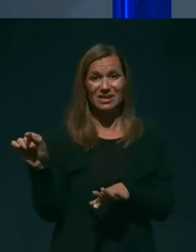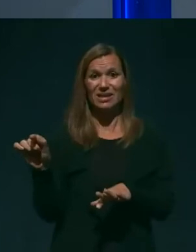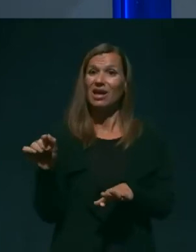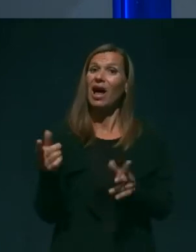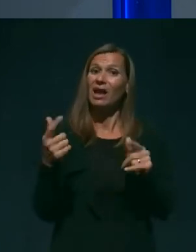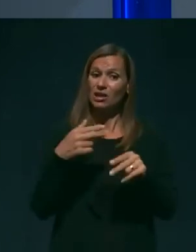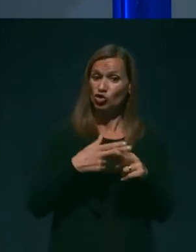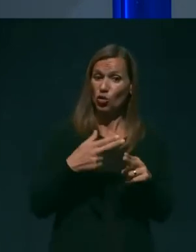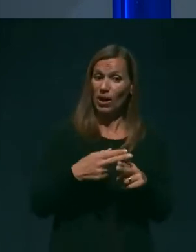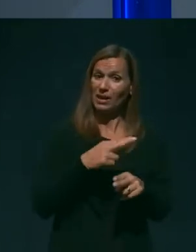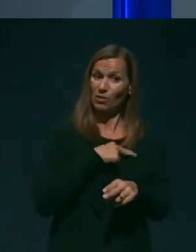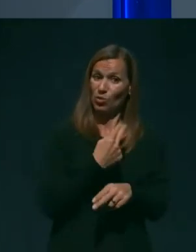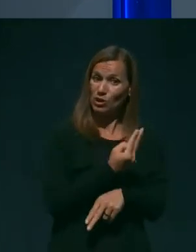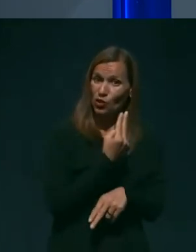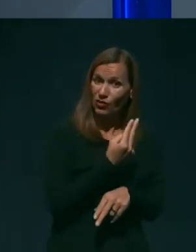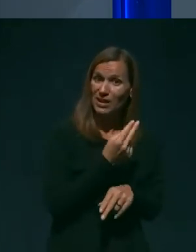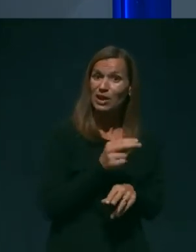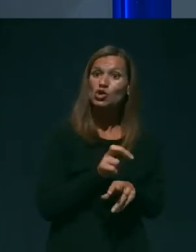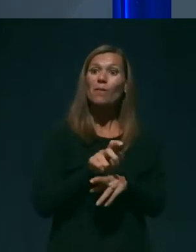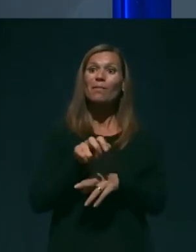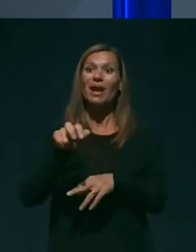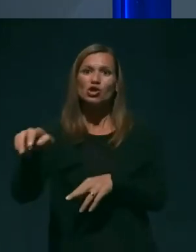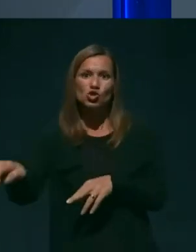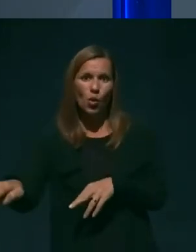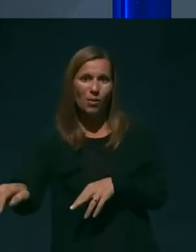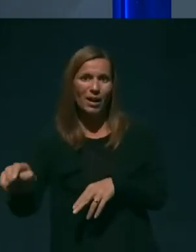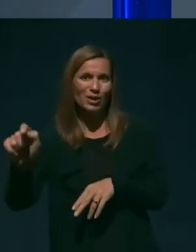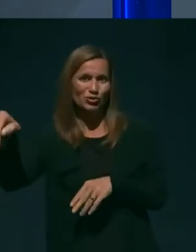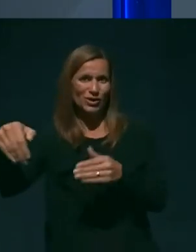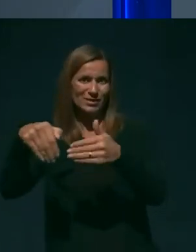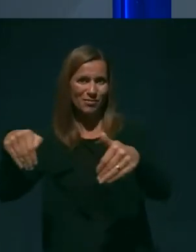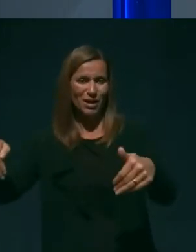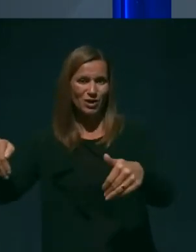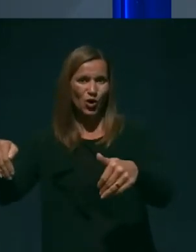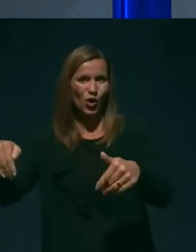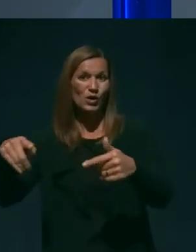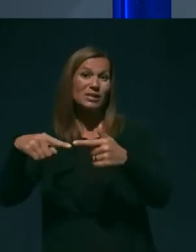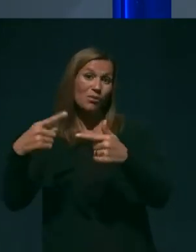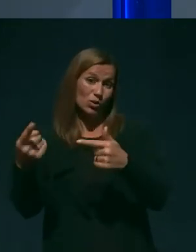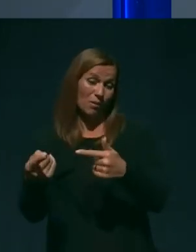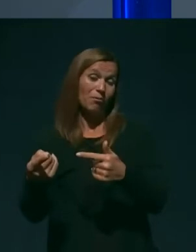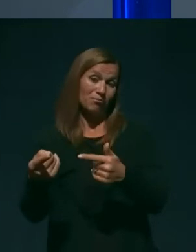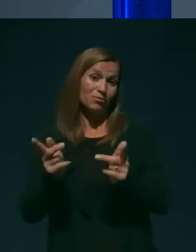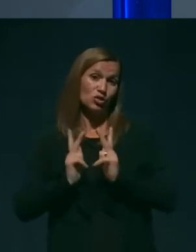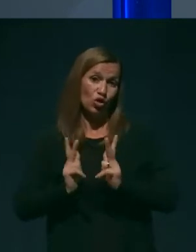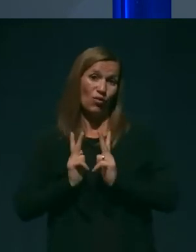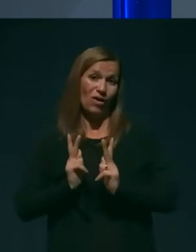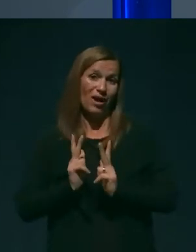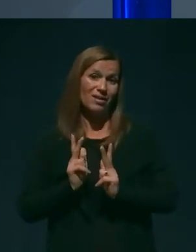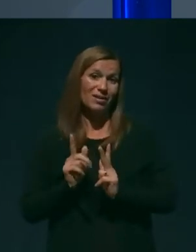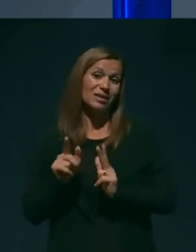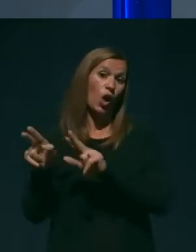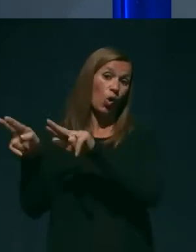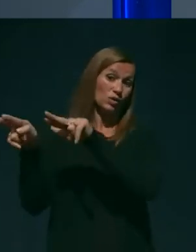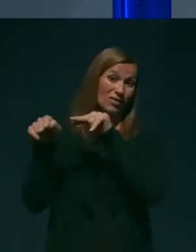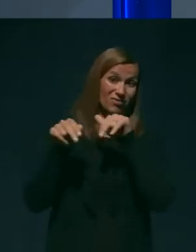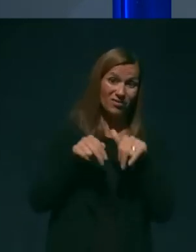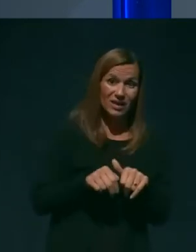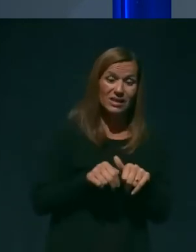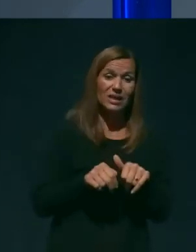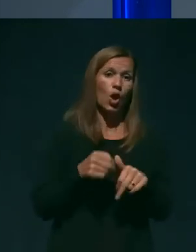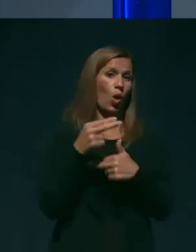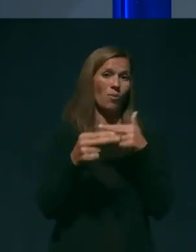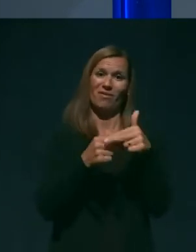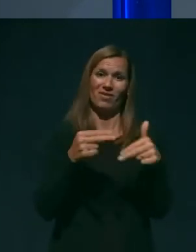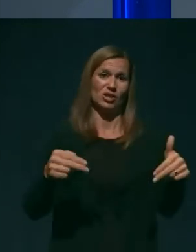Slovenije, ki so prestopali, so pod določenim pogoji, potem se je od njih pričakovalo, da so bili v karanteni oziroma, če so